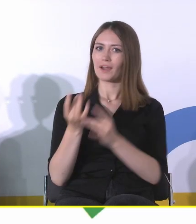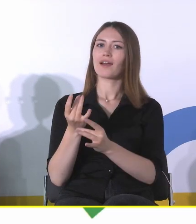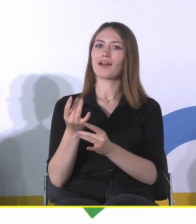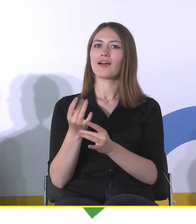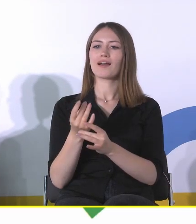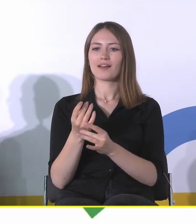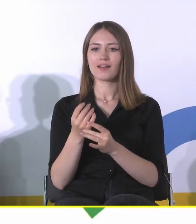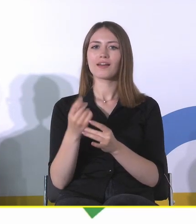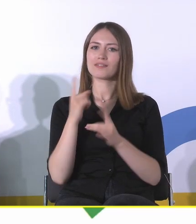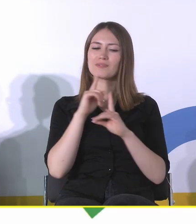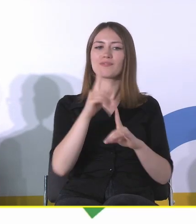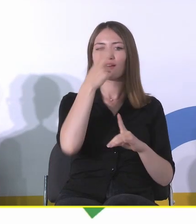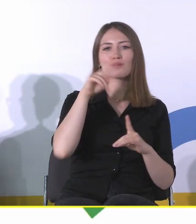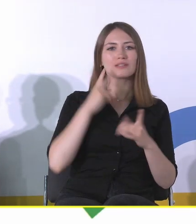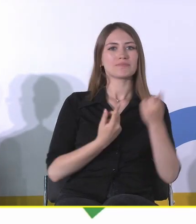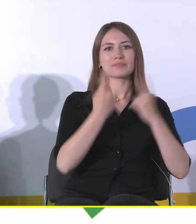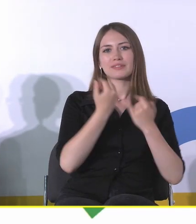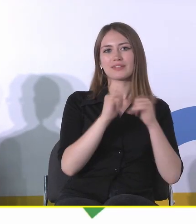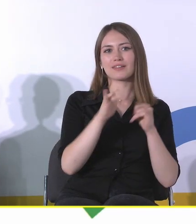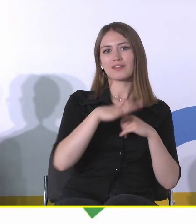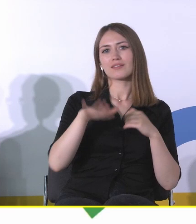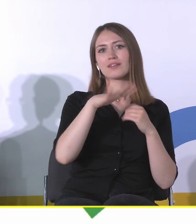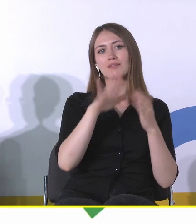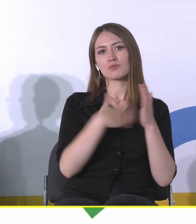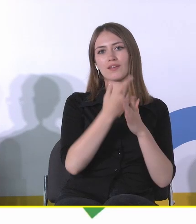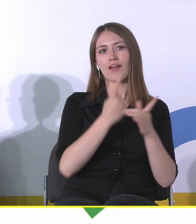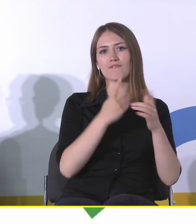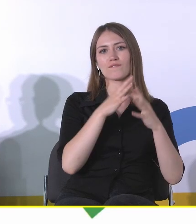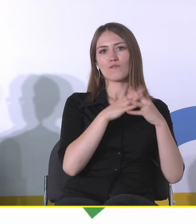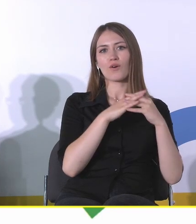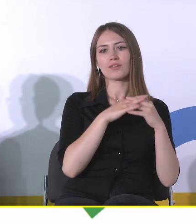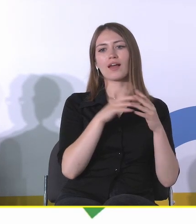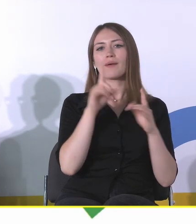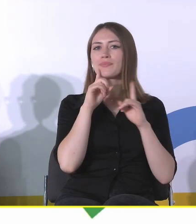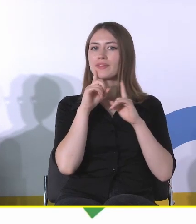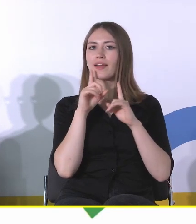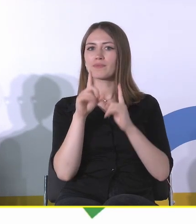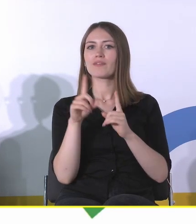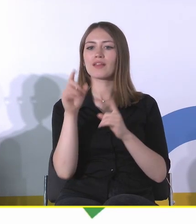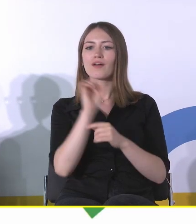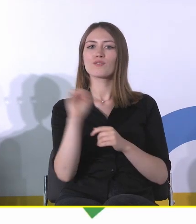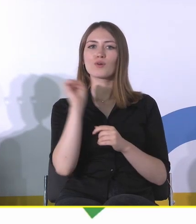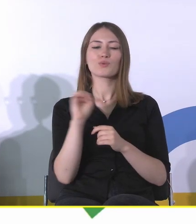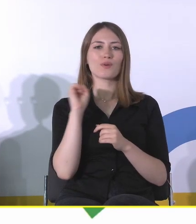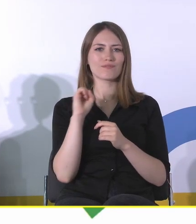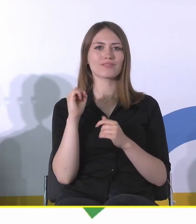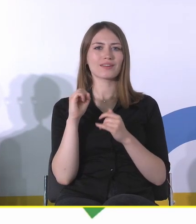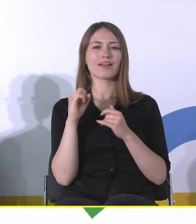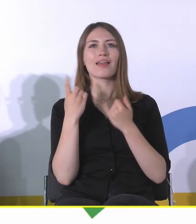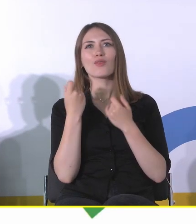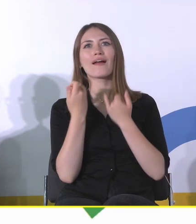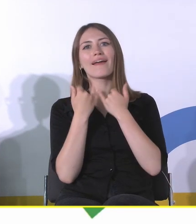części, tam gdzie wojna jest na przykład i to tak większość Wrocławia wygląda, natomiast ja chciałbym powiedzieć o innej tożsamości, takiej,